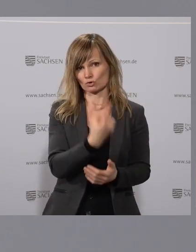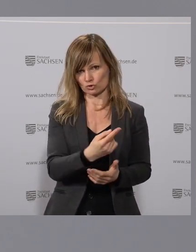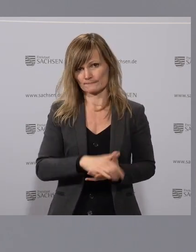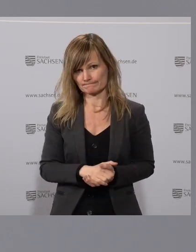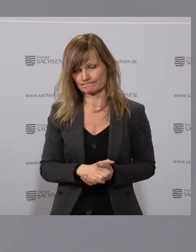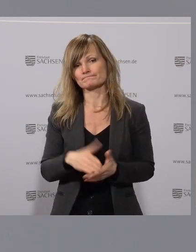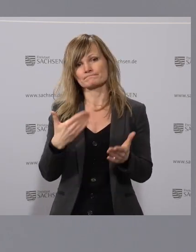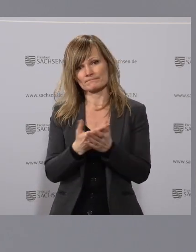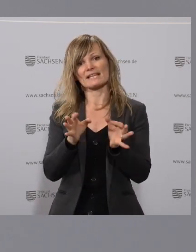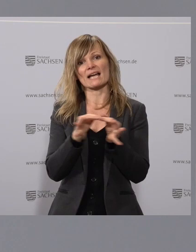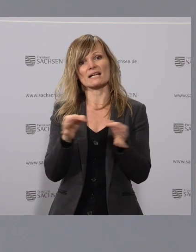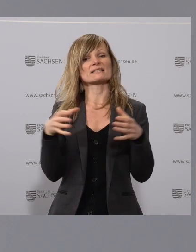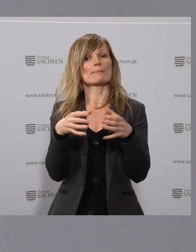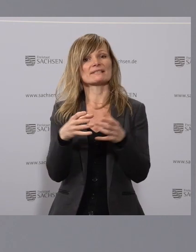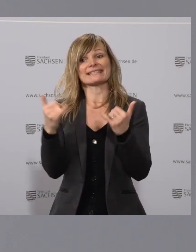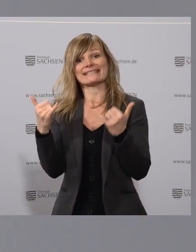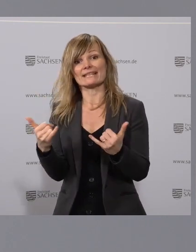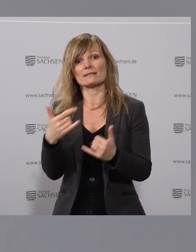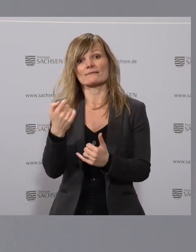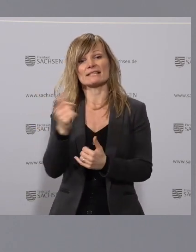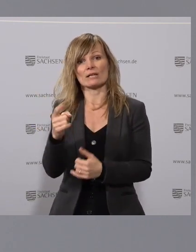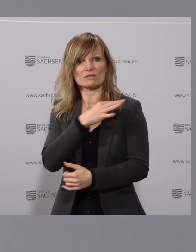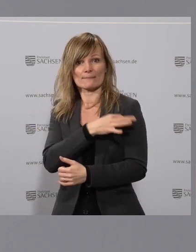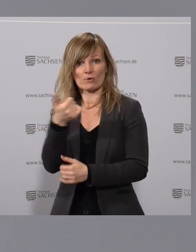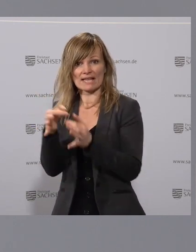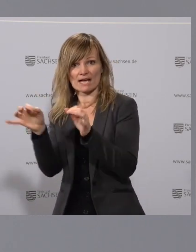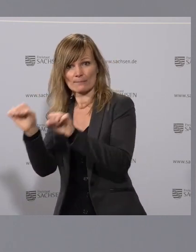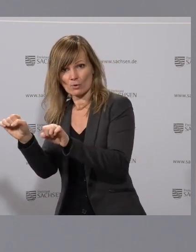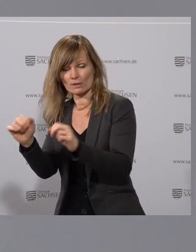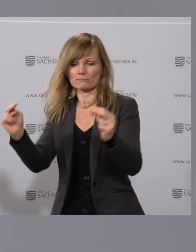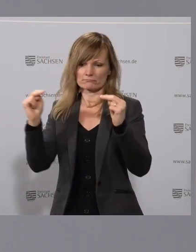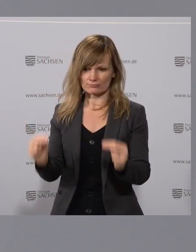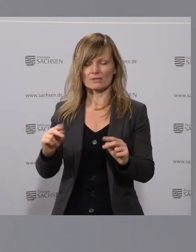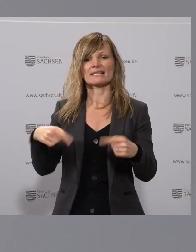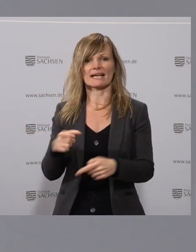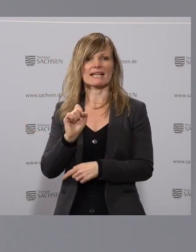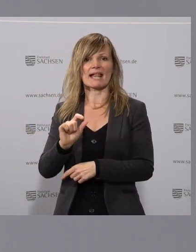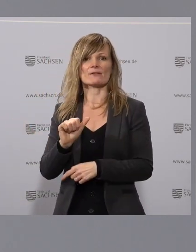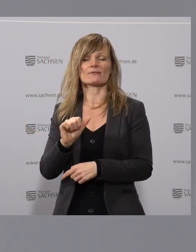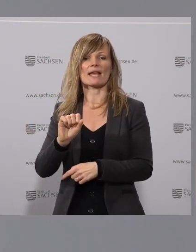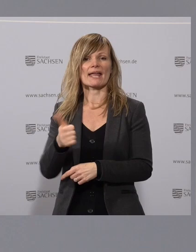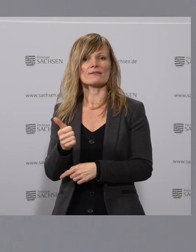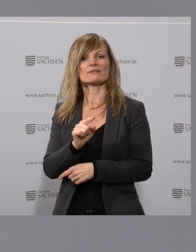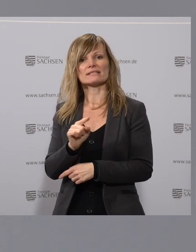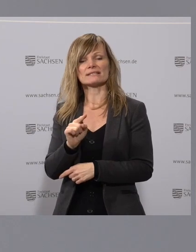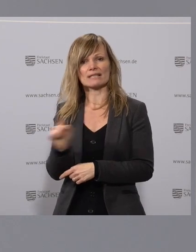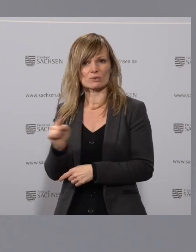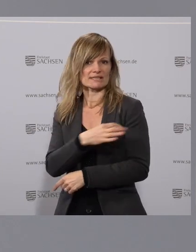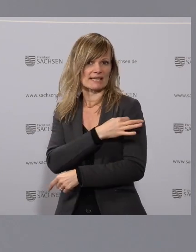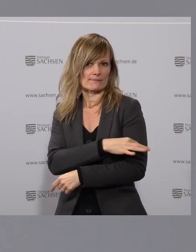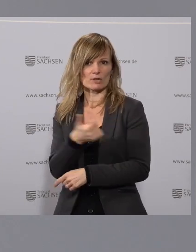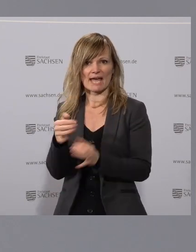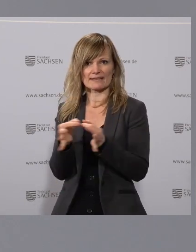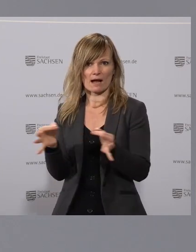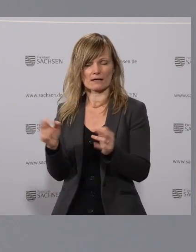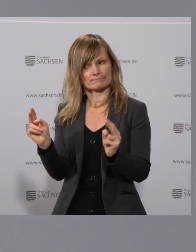damit eine Tageskapazität, die jetzt bei ca. 20.000 Impfungen liegen könnte, auf 11.000 Impfungen pro Tag reduzieren. Damit haben